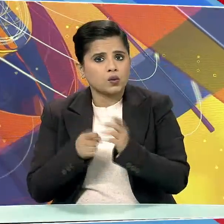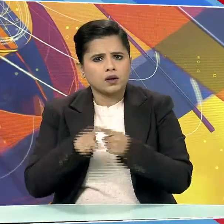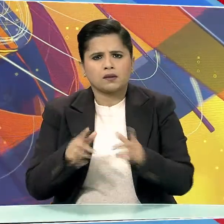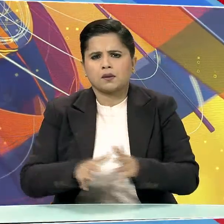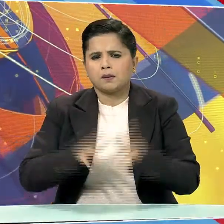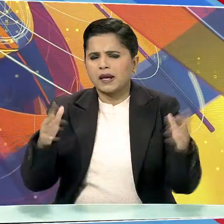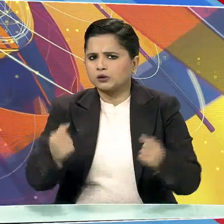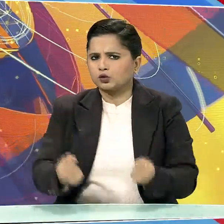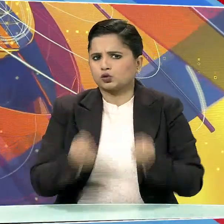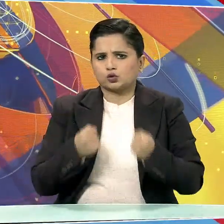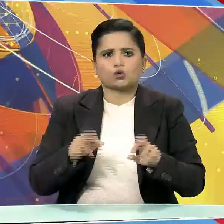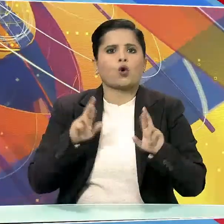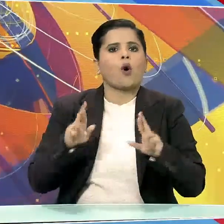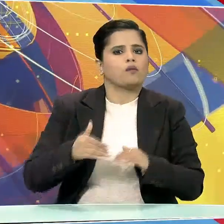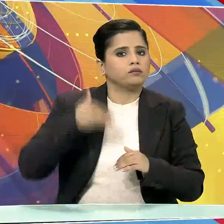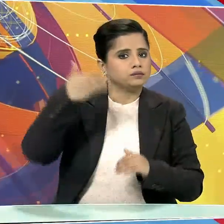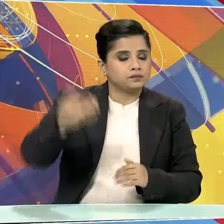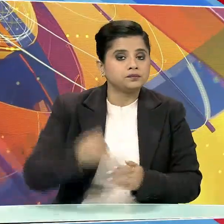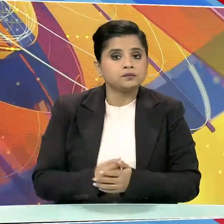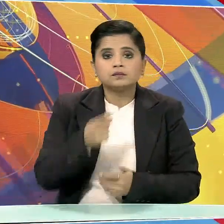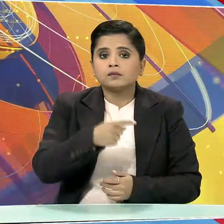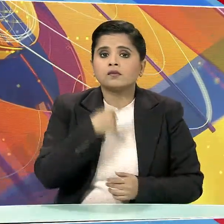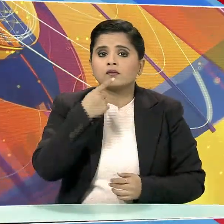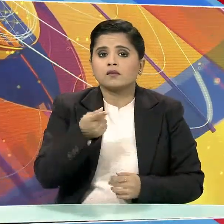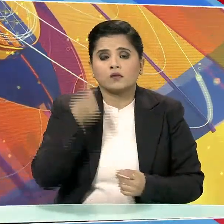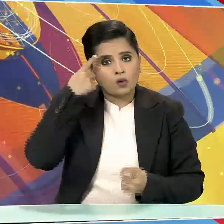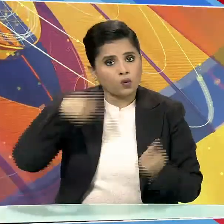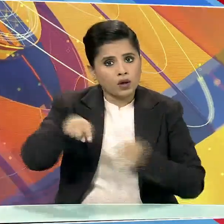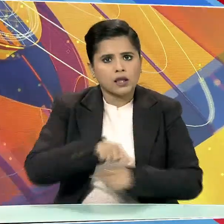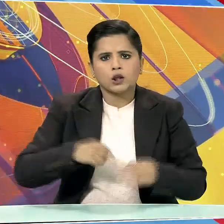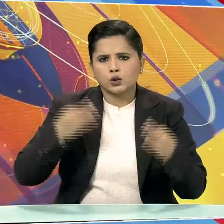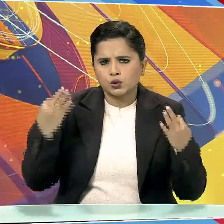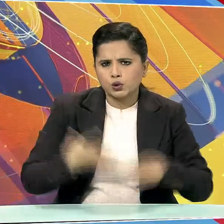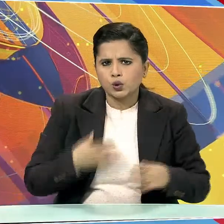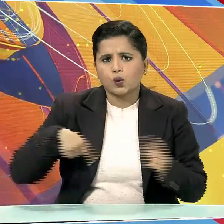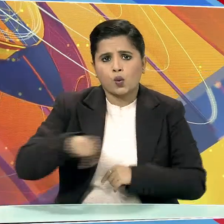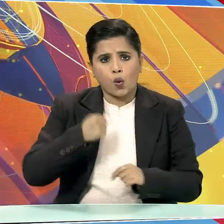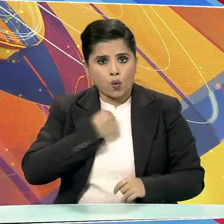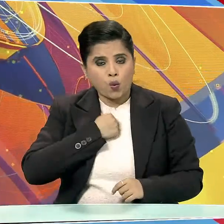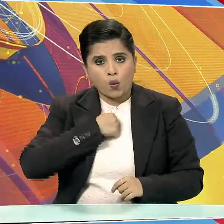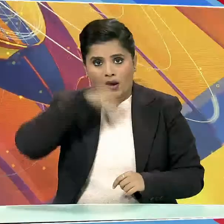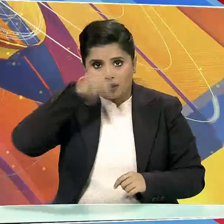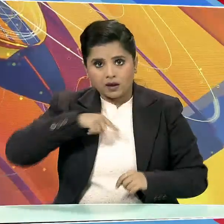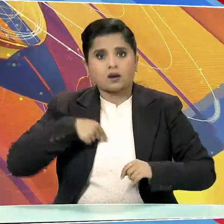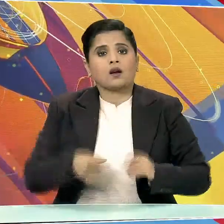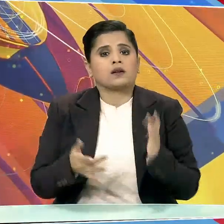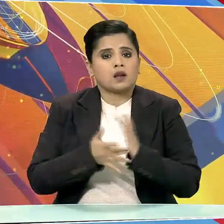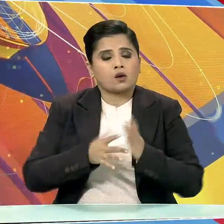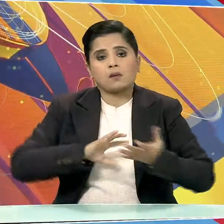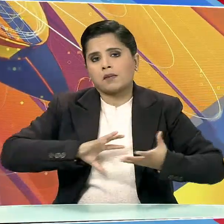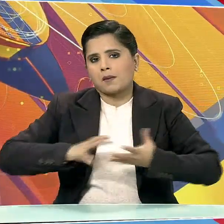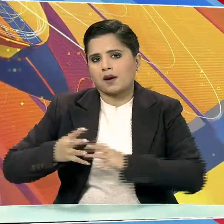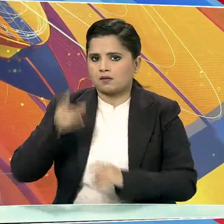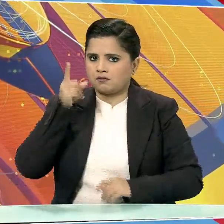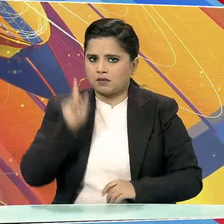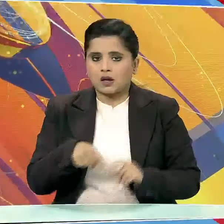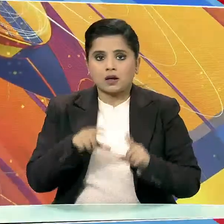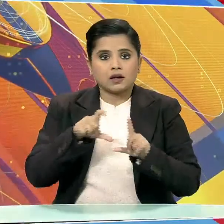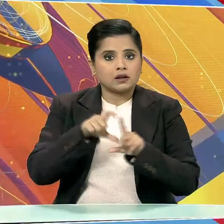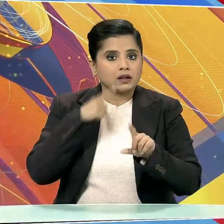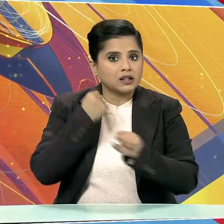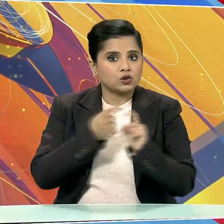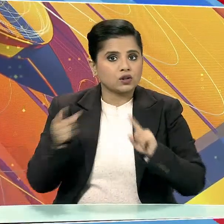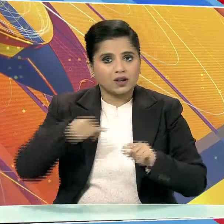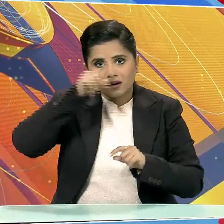महाशक्ती बन जाए पुरों ने कहा कि इसके लिए हमें नवीन स्वदेशी तक्नीक का विकास करना होगा डिजिटल इंडिया